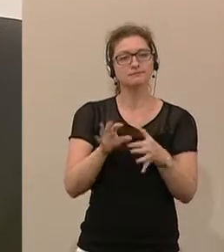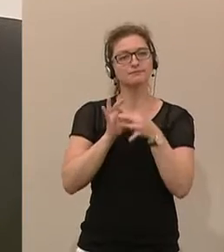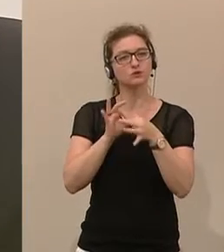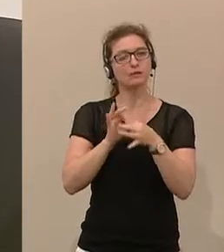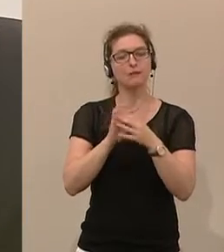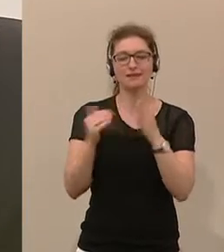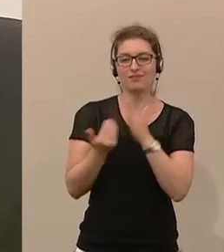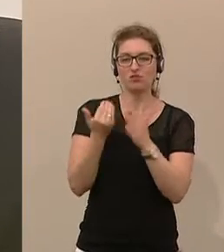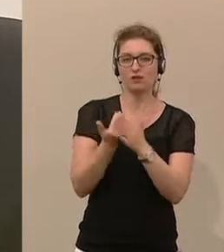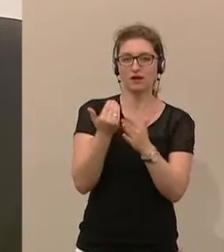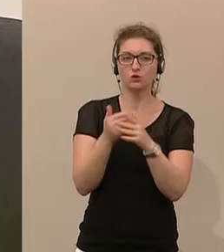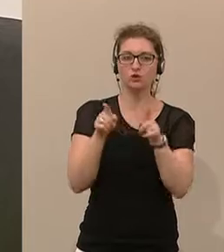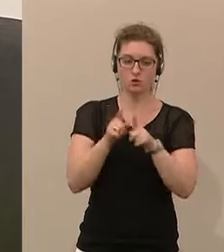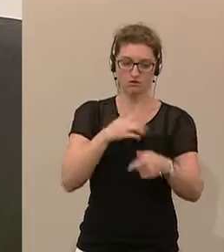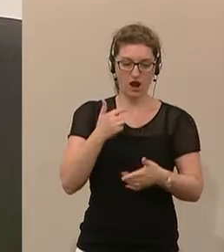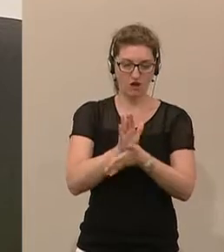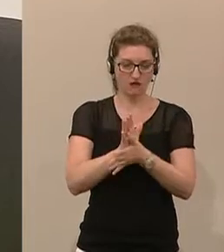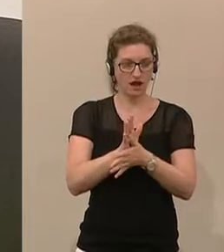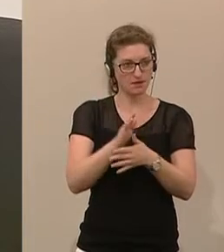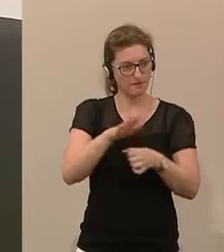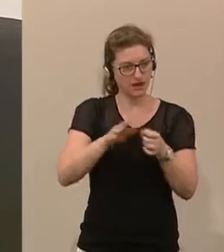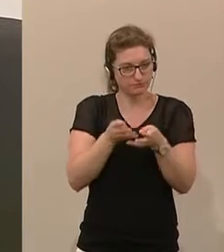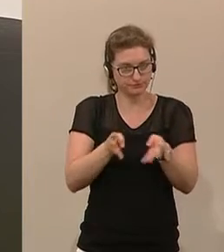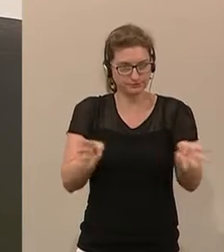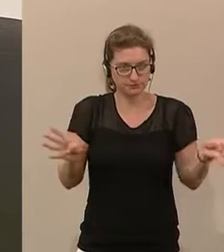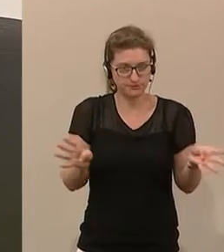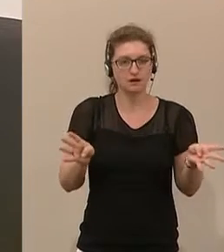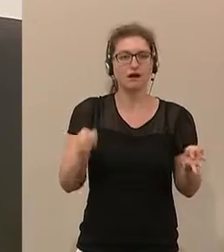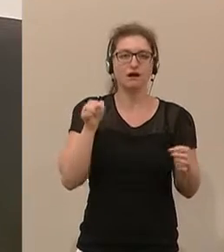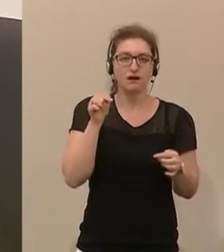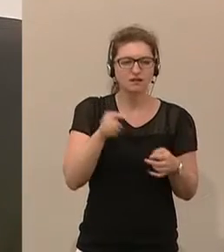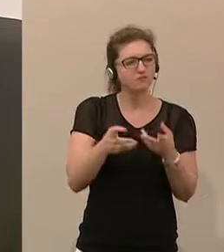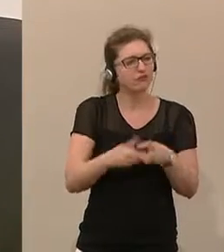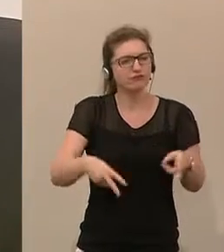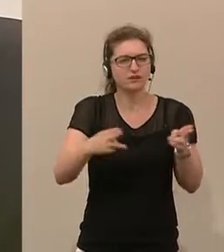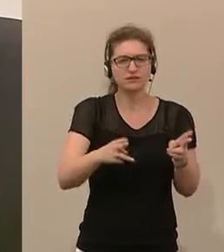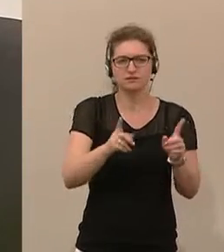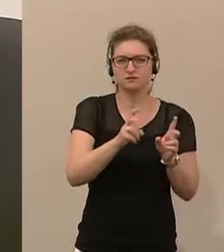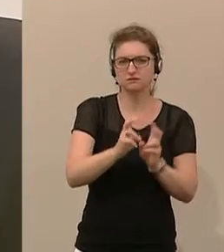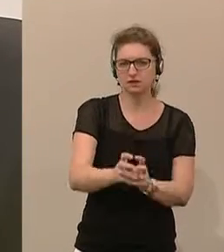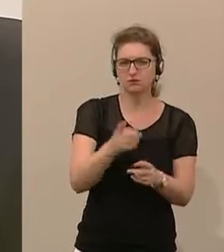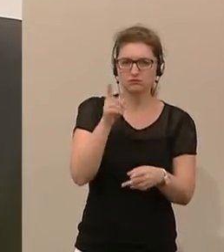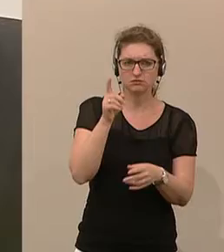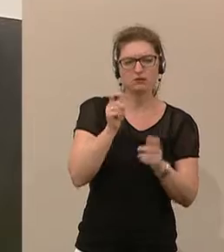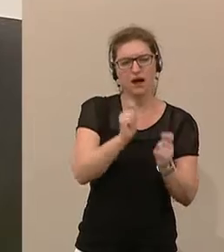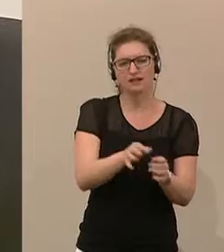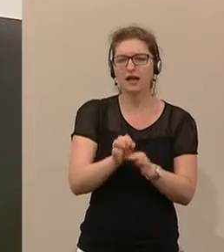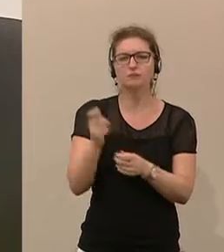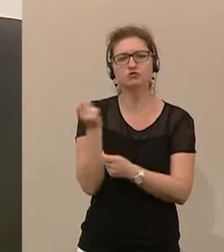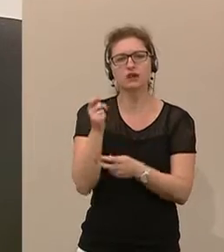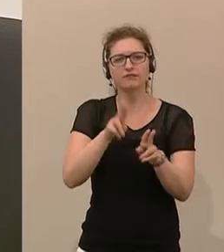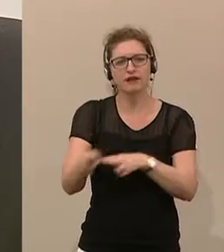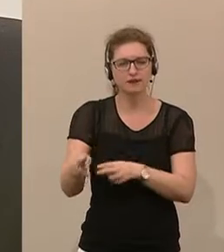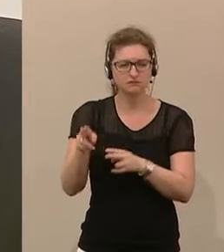und Erweiterungen unseres Aufgabenspektrums, Fristsetzungsantrag im strafrechtlichen Bereich bei